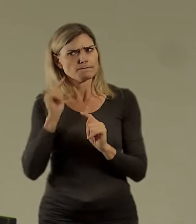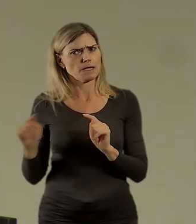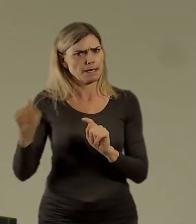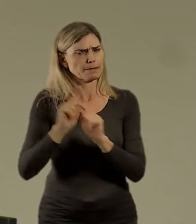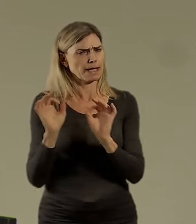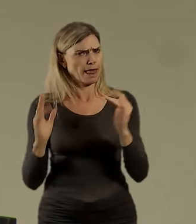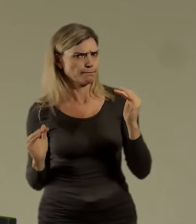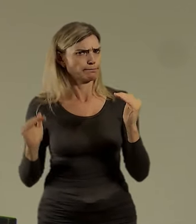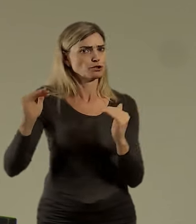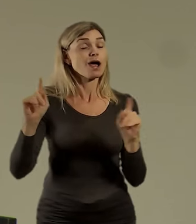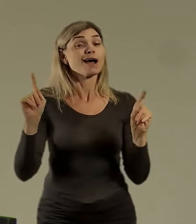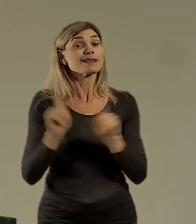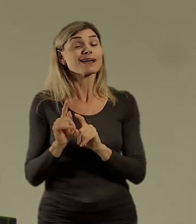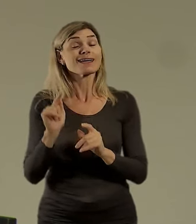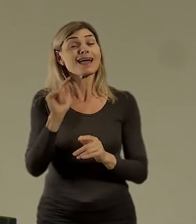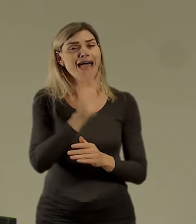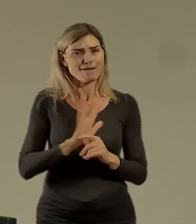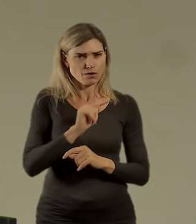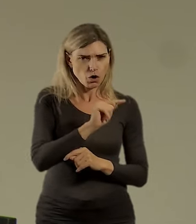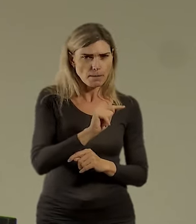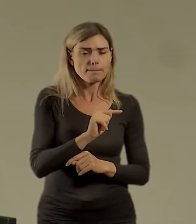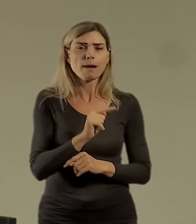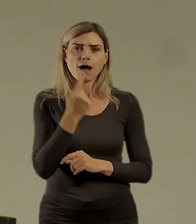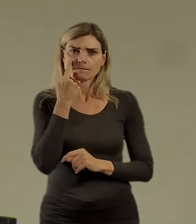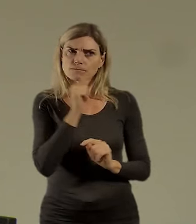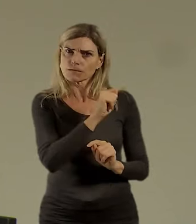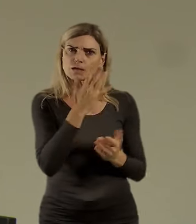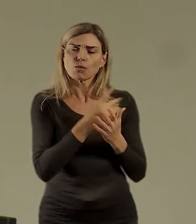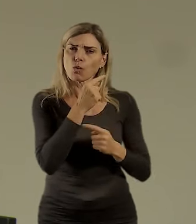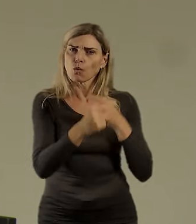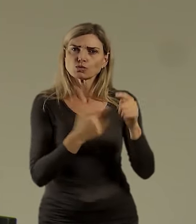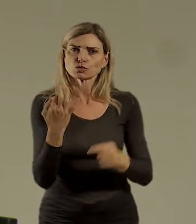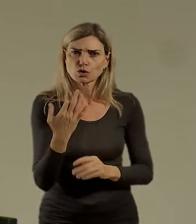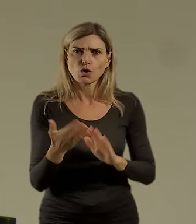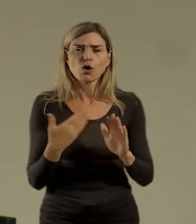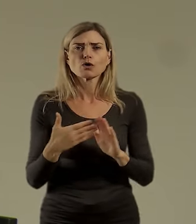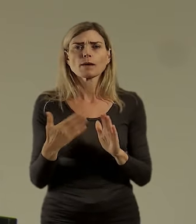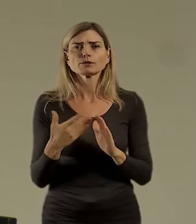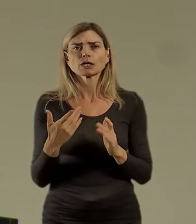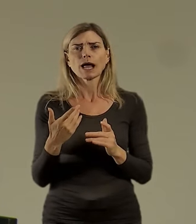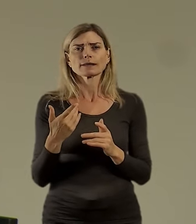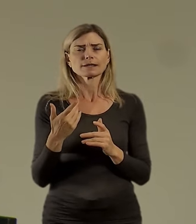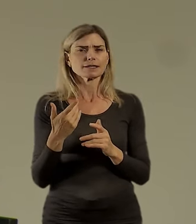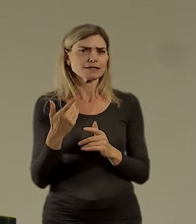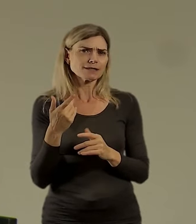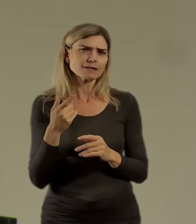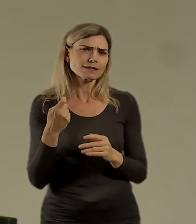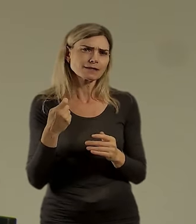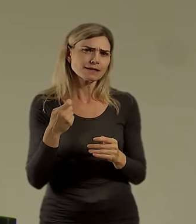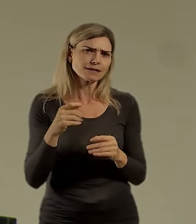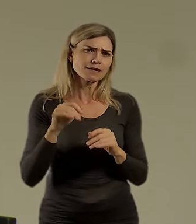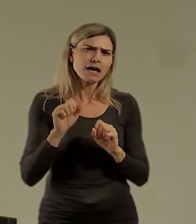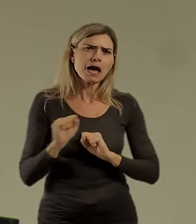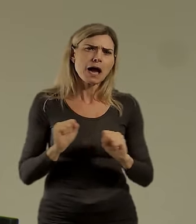zajímavé v Evropě, že se vylidňují nejenom oblasti jako Balcké republiky, které jsou specifické, ale to je nějaký